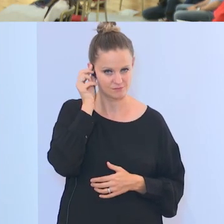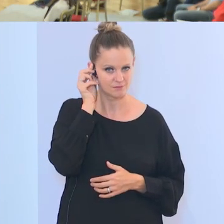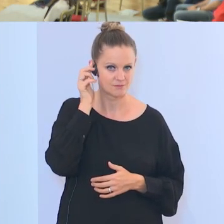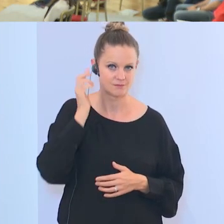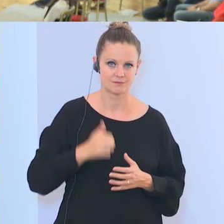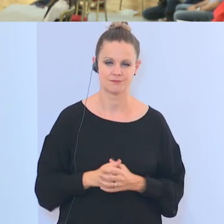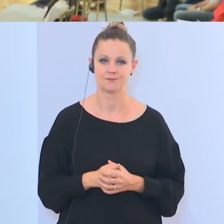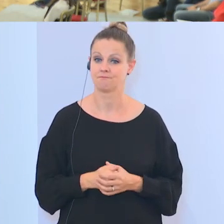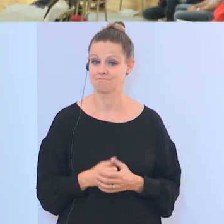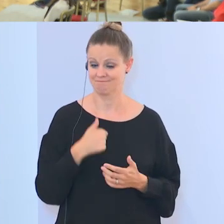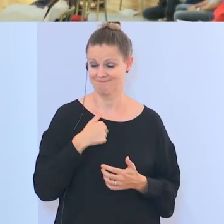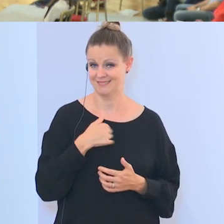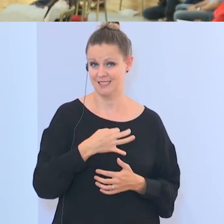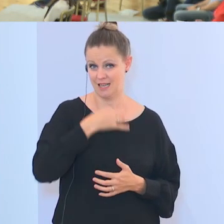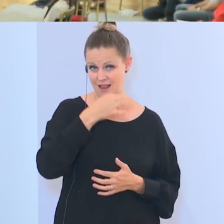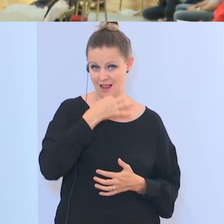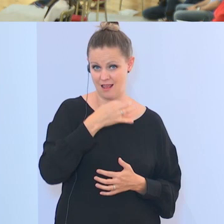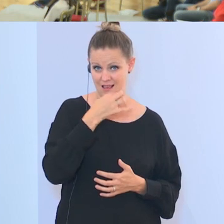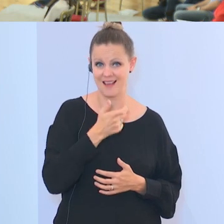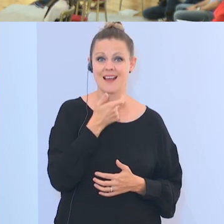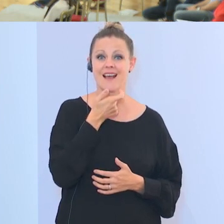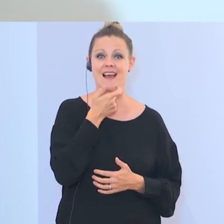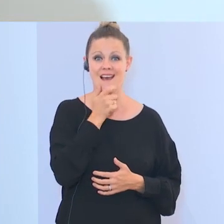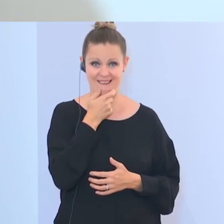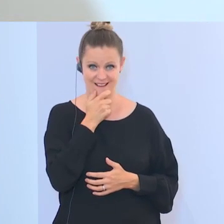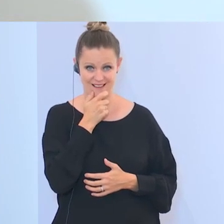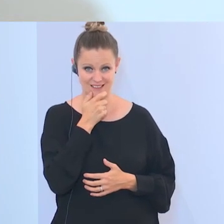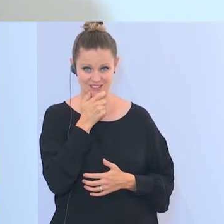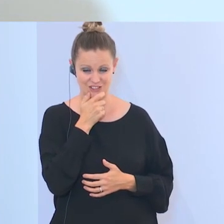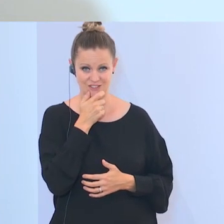Ich werde Englisch sprechen.